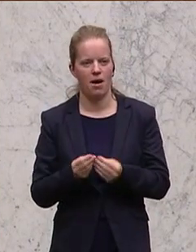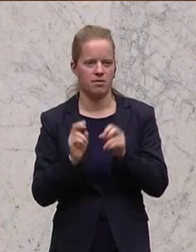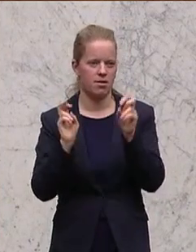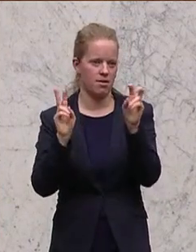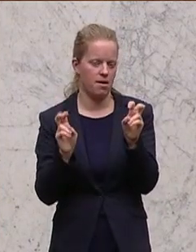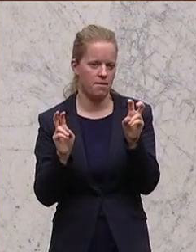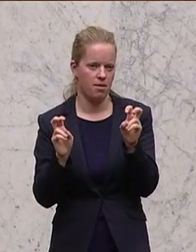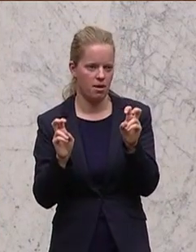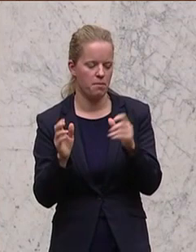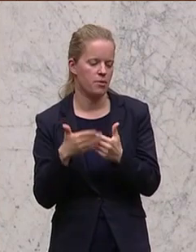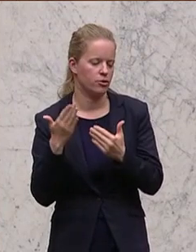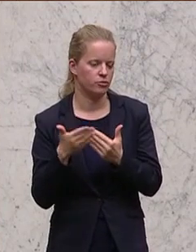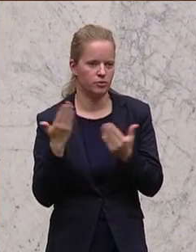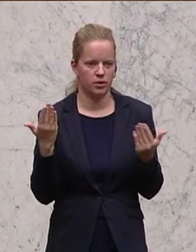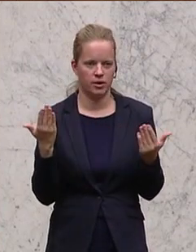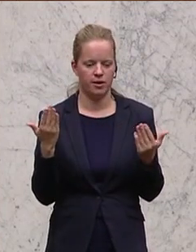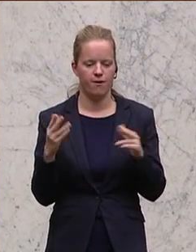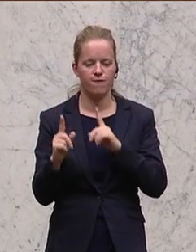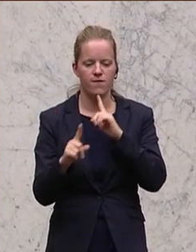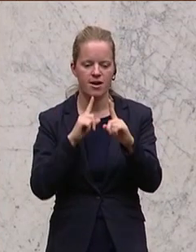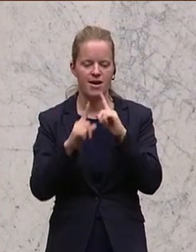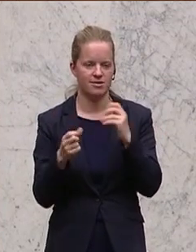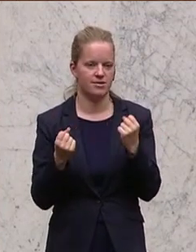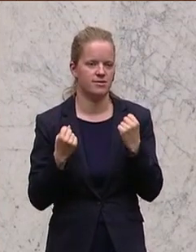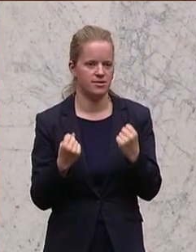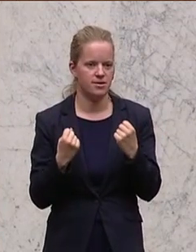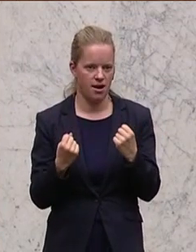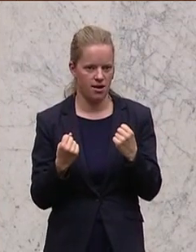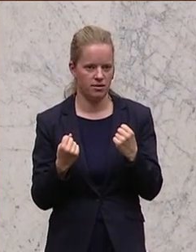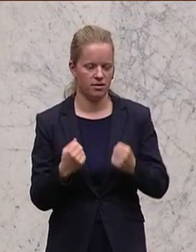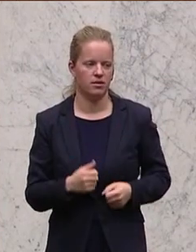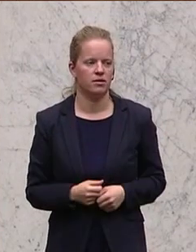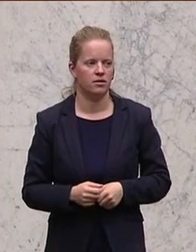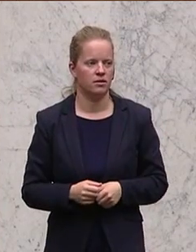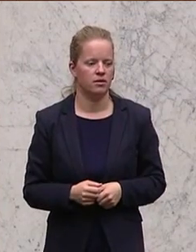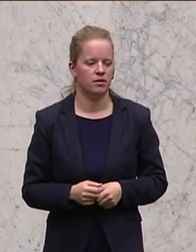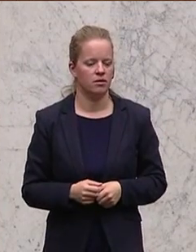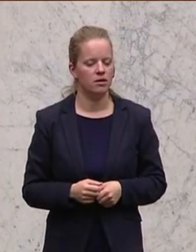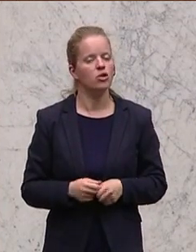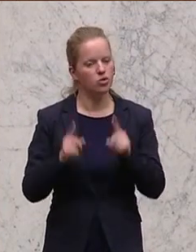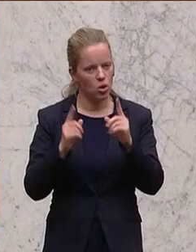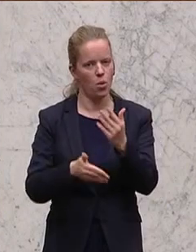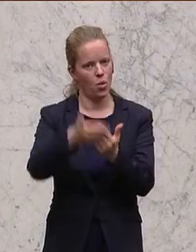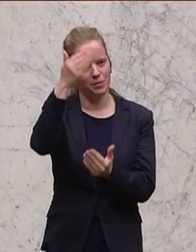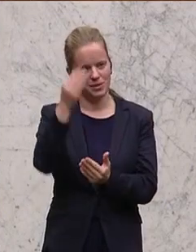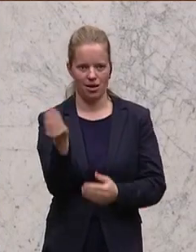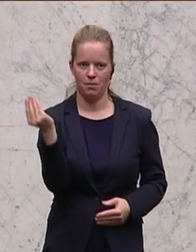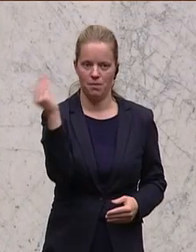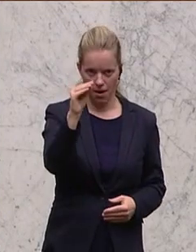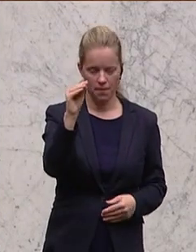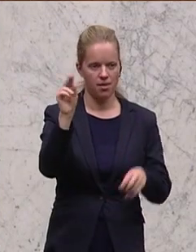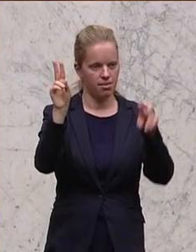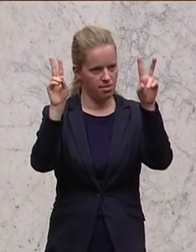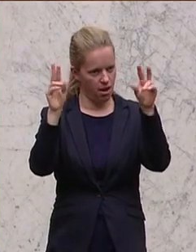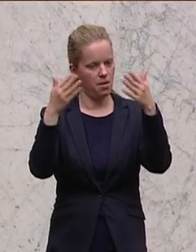Thema, wie zum Beispiel die Erhöhung der Verkehrssicherheit, auf die Webseite stellt und dann mit den